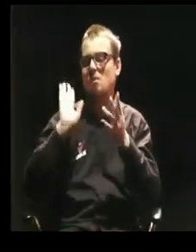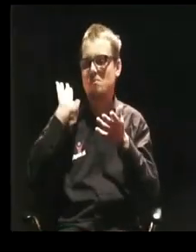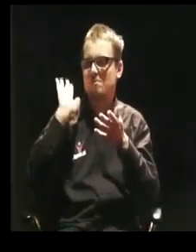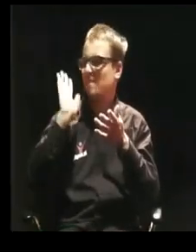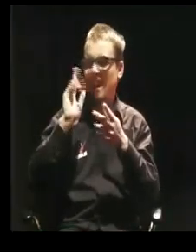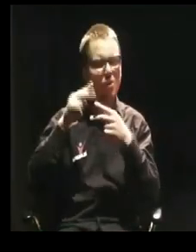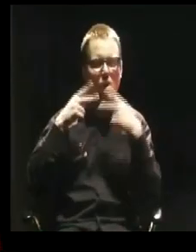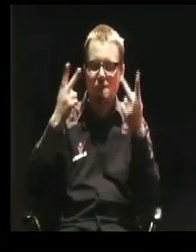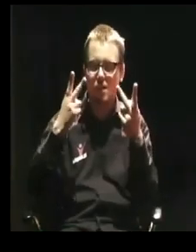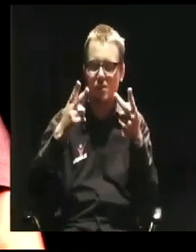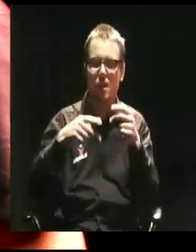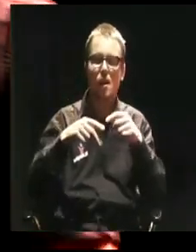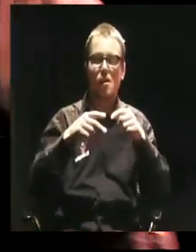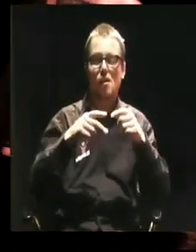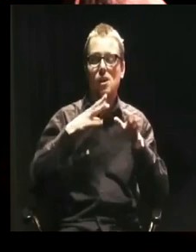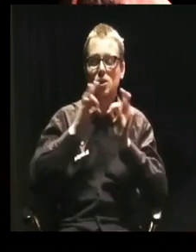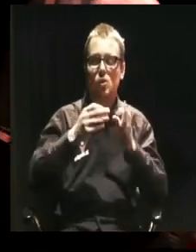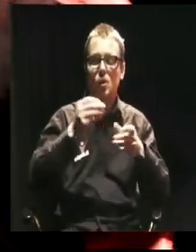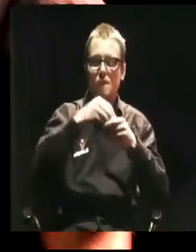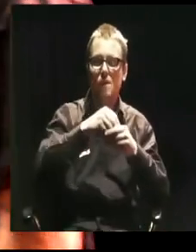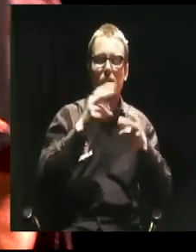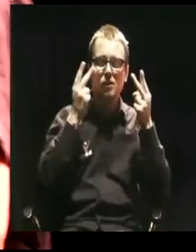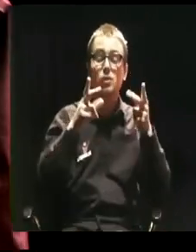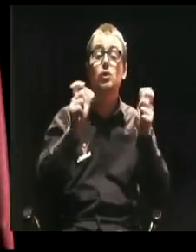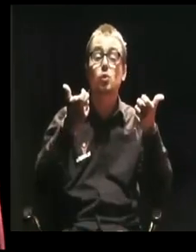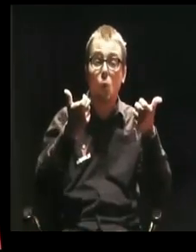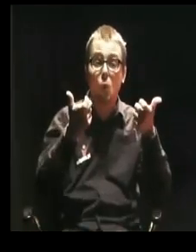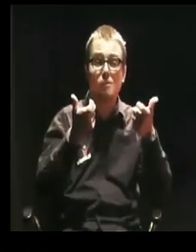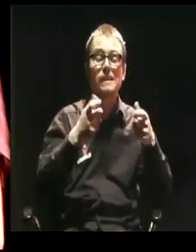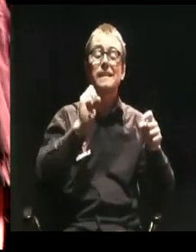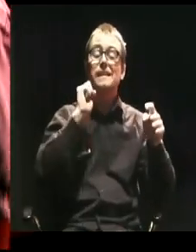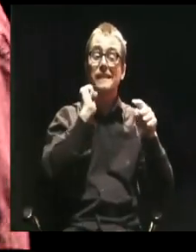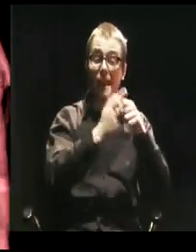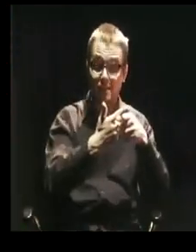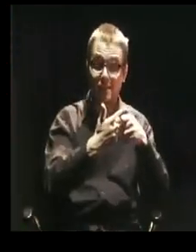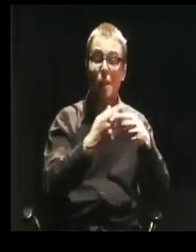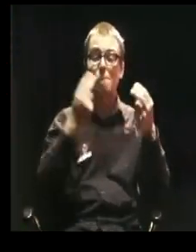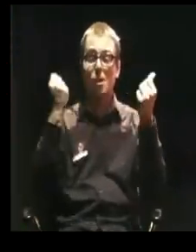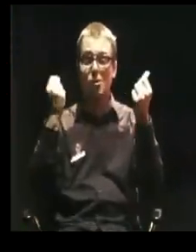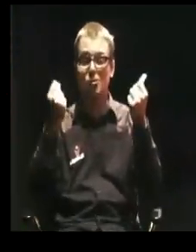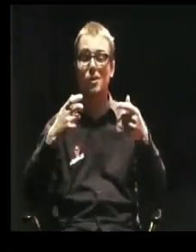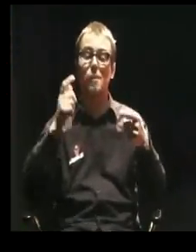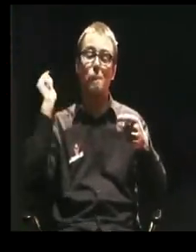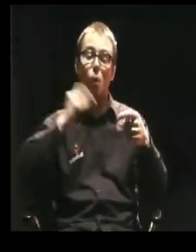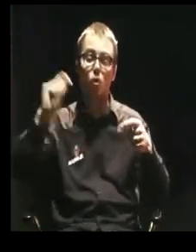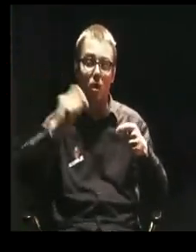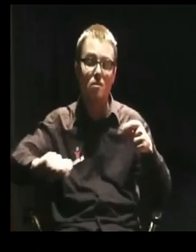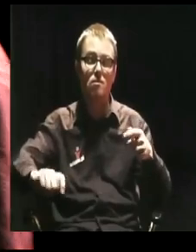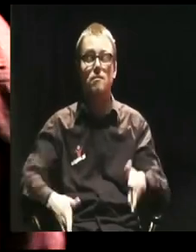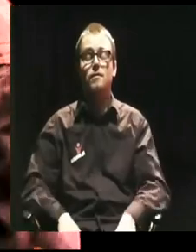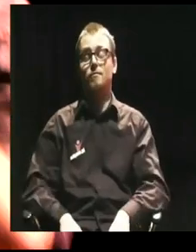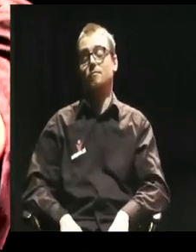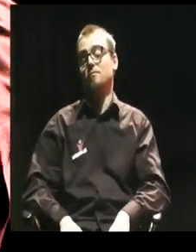nie wszyscy chcą się jakby z tym pogodzić. Poza tym to wszystko, wszystko wszystkich interesuje. umówmy się. Pytanie jeszcze,